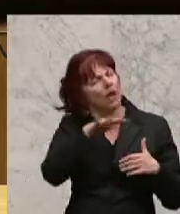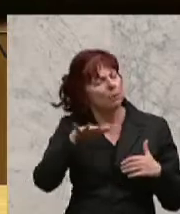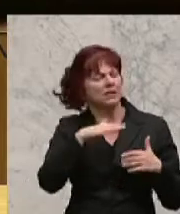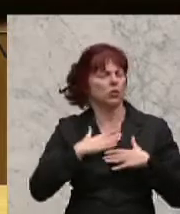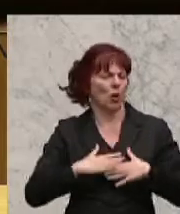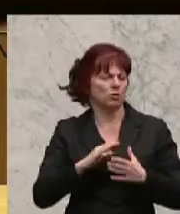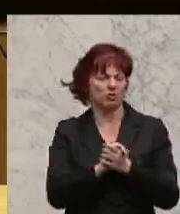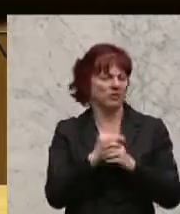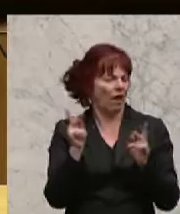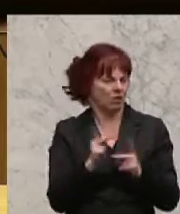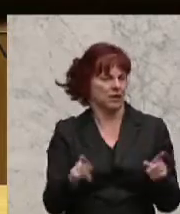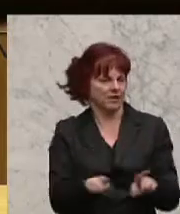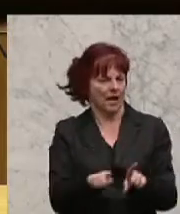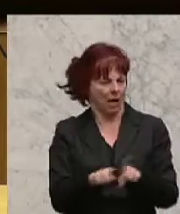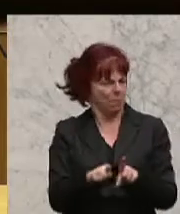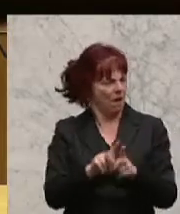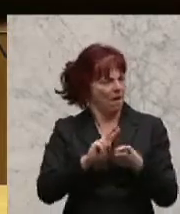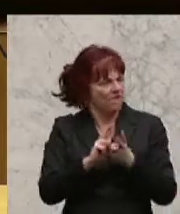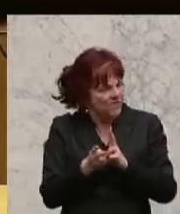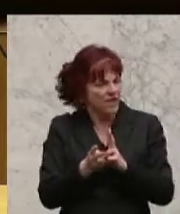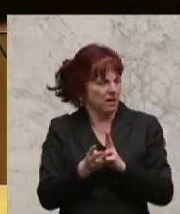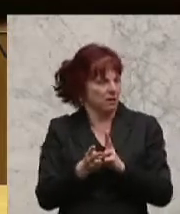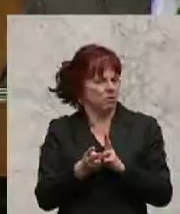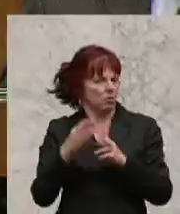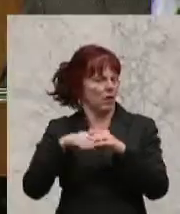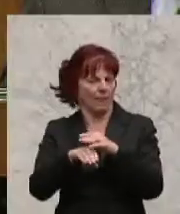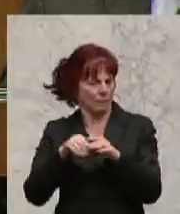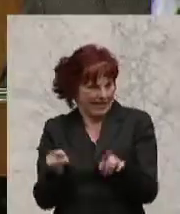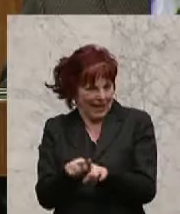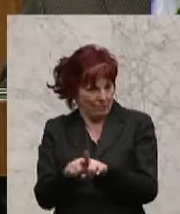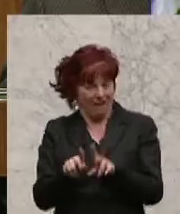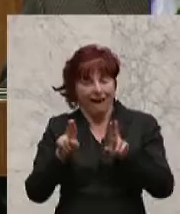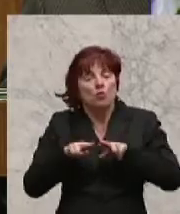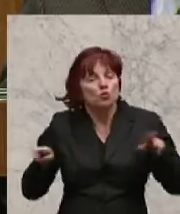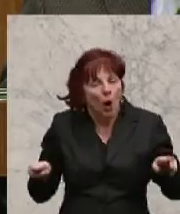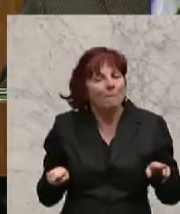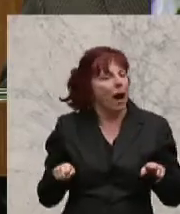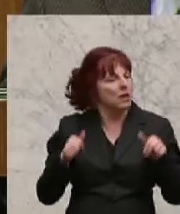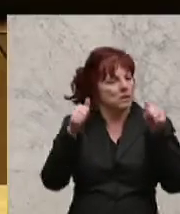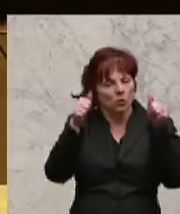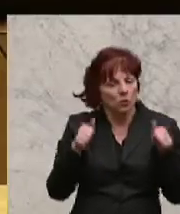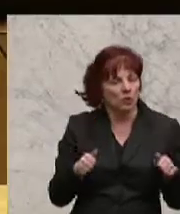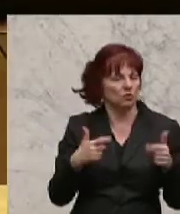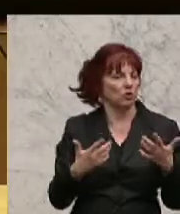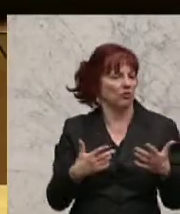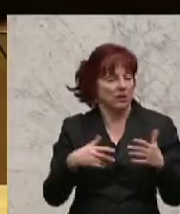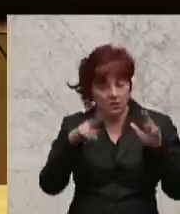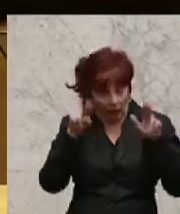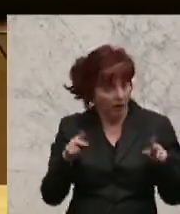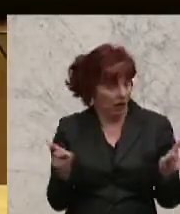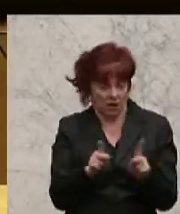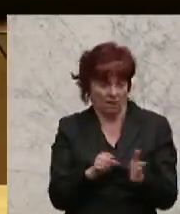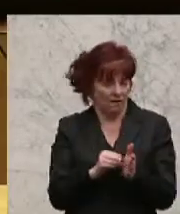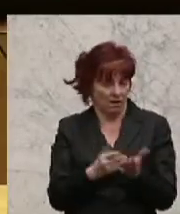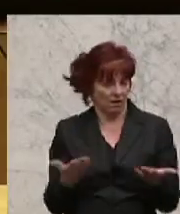Insolvenzrecht ist nicht anwendbar. Das ist ja klar, deswegen diskutieren wir ja darüber. Das ist völlig richtig. Die Gebietskörperschaft agiert nicht wie ein